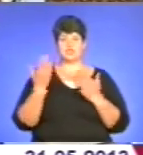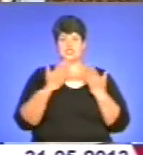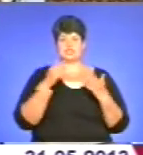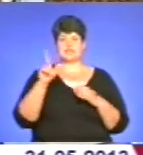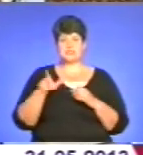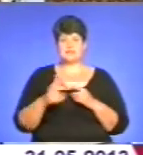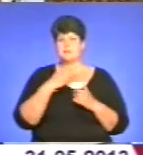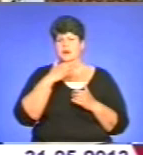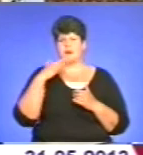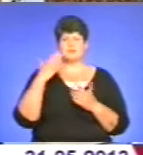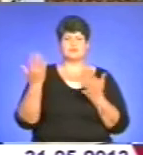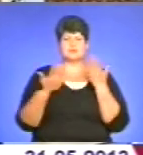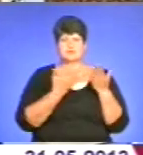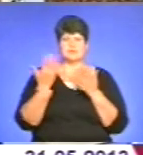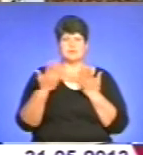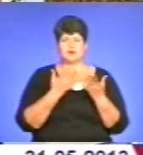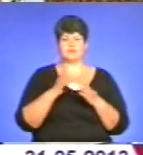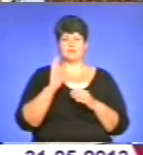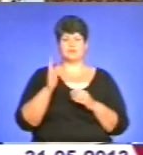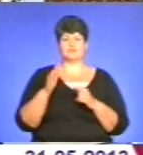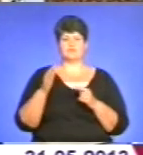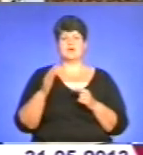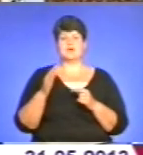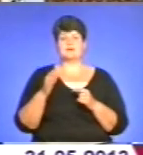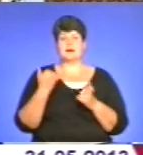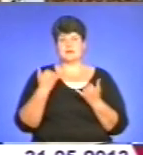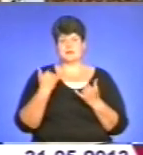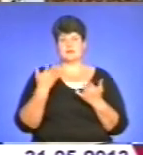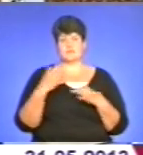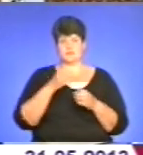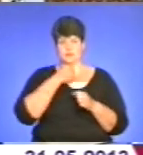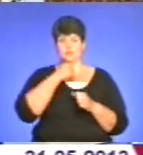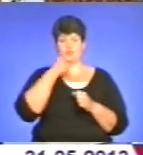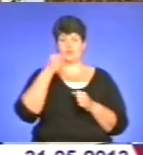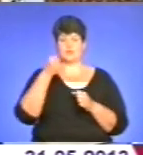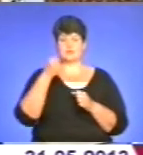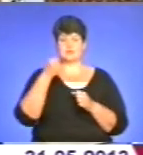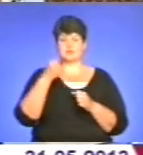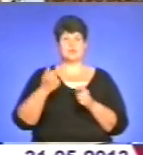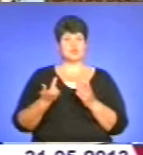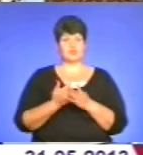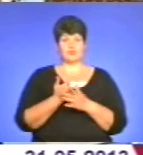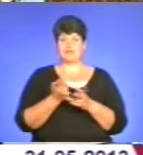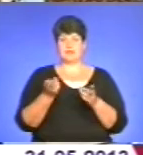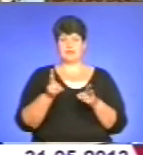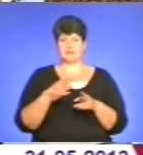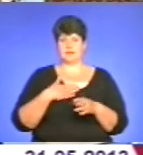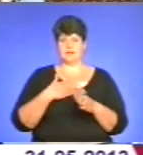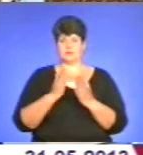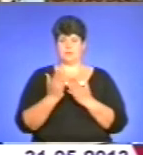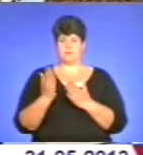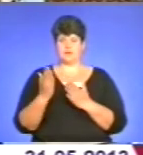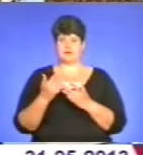він багато читав, і будучи читачем на іншому відділі. А зараз, ставши дорослим, він знову ж не полишає нашої бібліотеки.